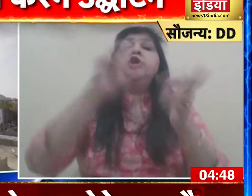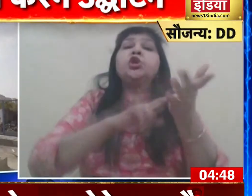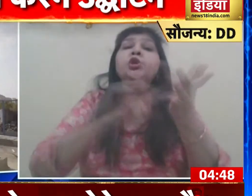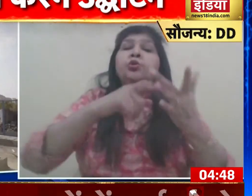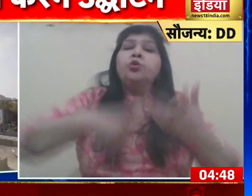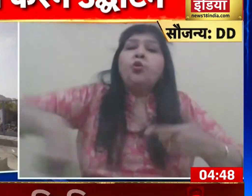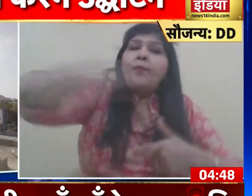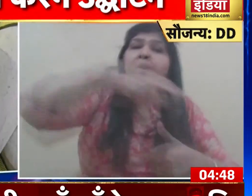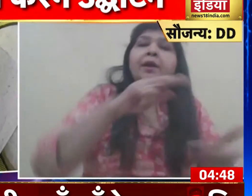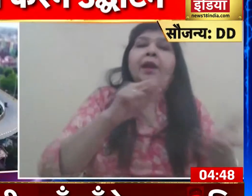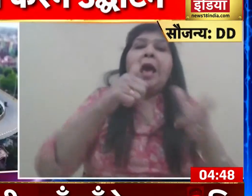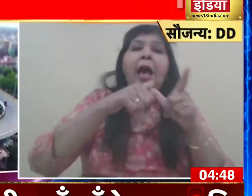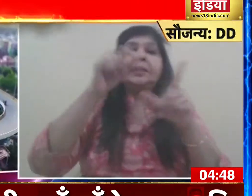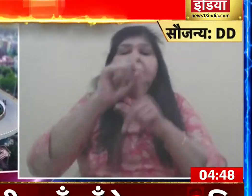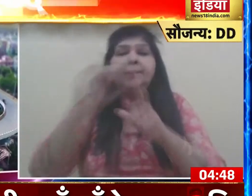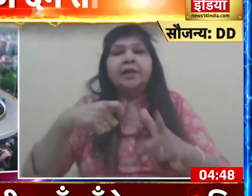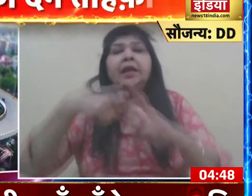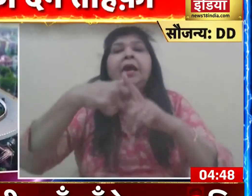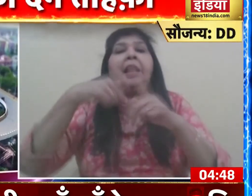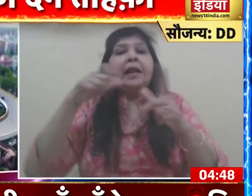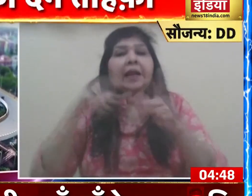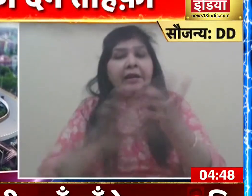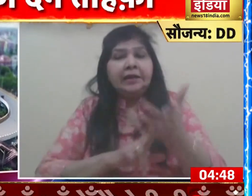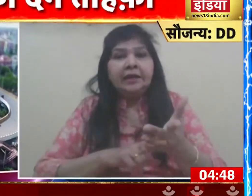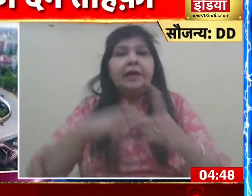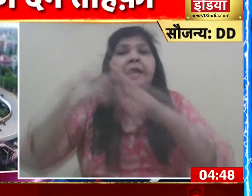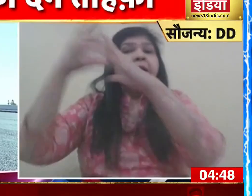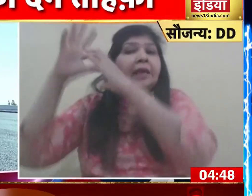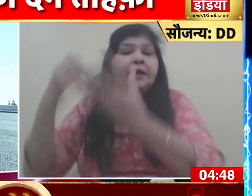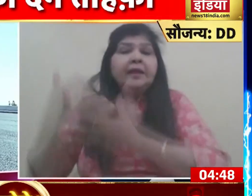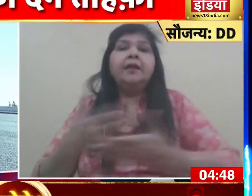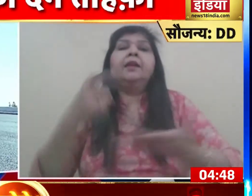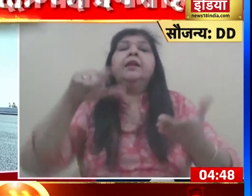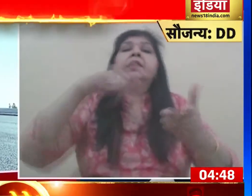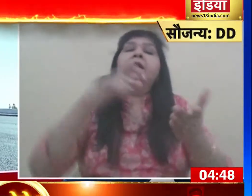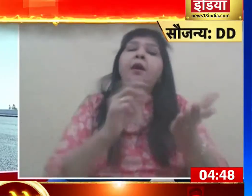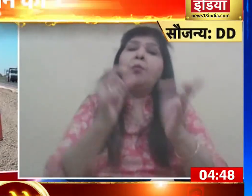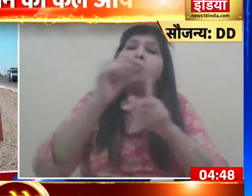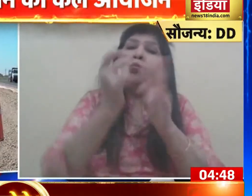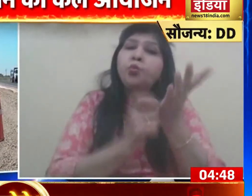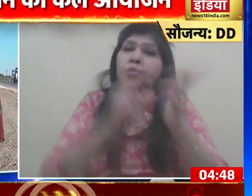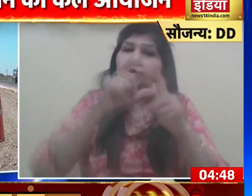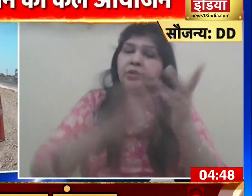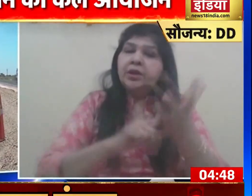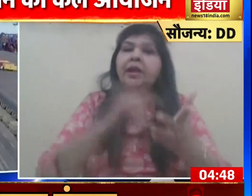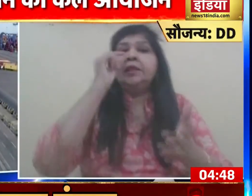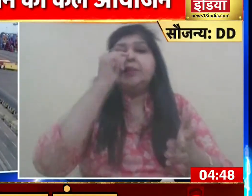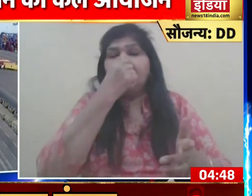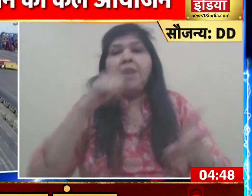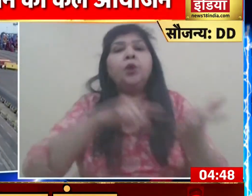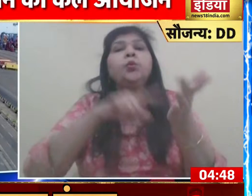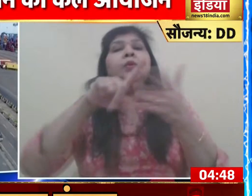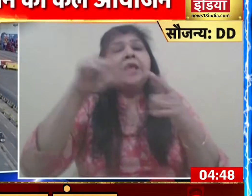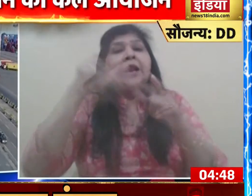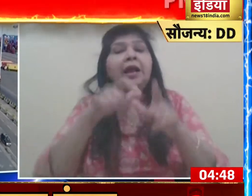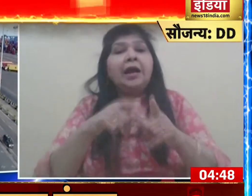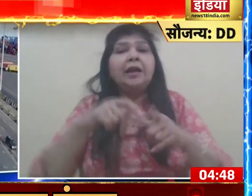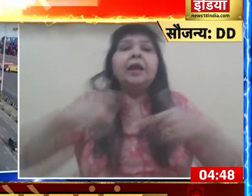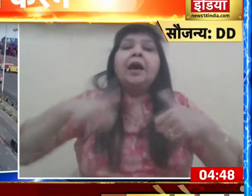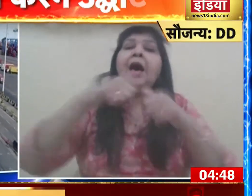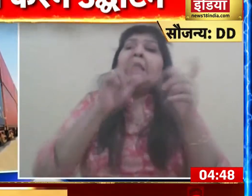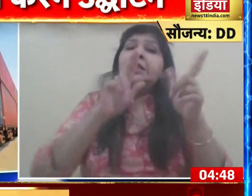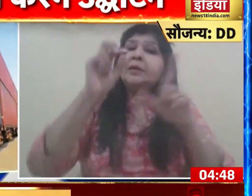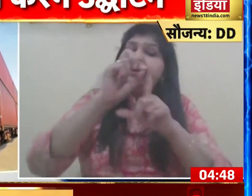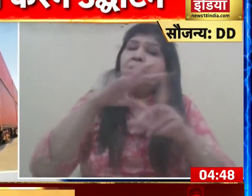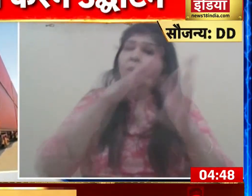करनाटक, केरल, लक्षदीप, महराष्ट, पुदुचेरी, तमिलांडू और तिलंगाना हिस्सा ले रहे हैं दिन